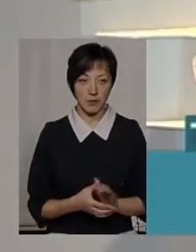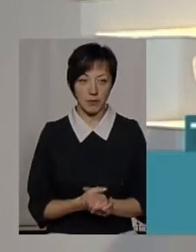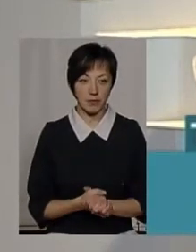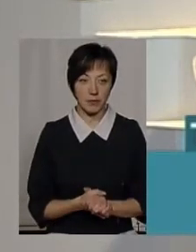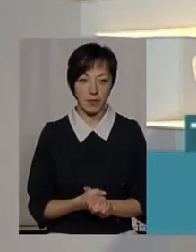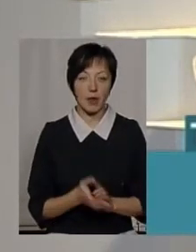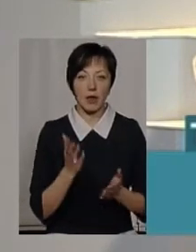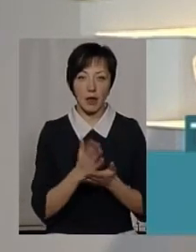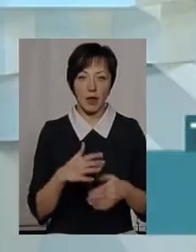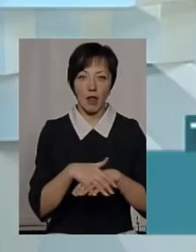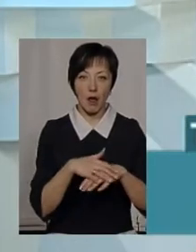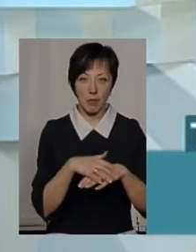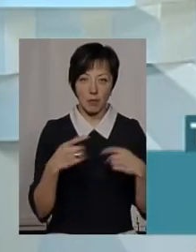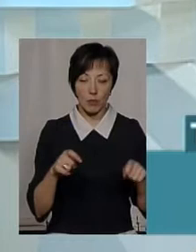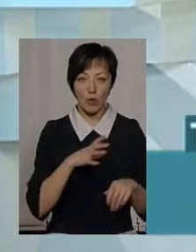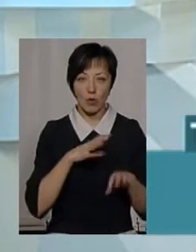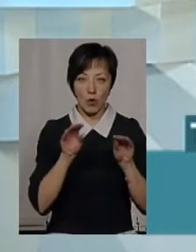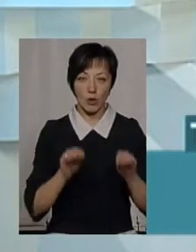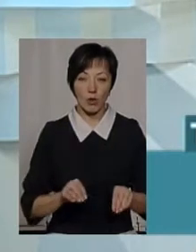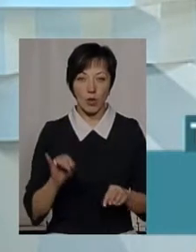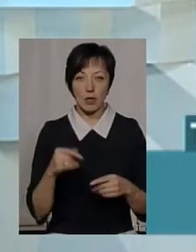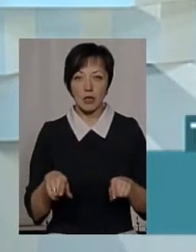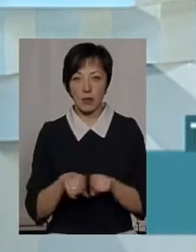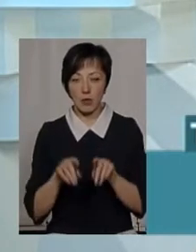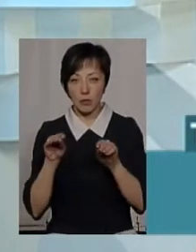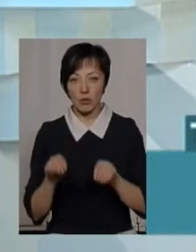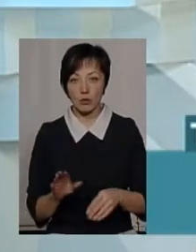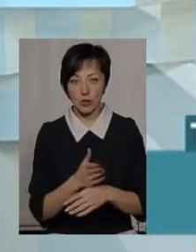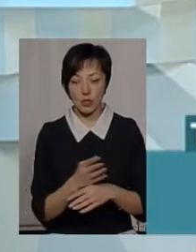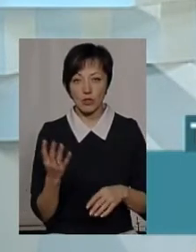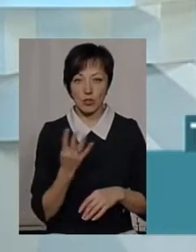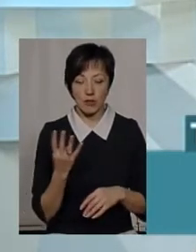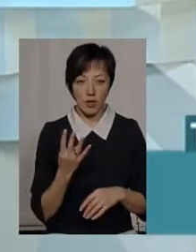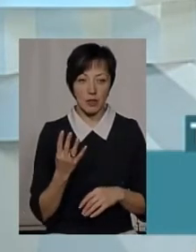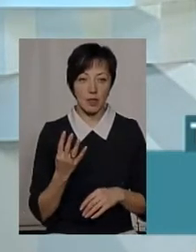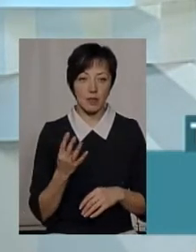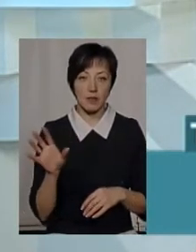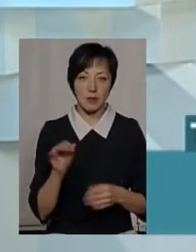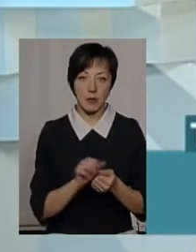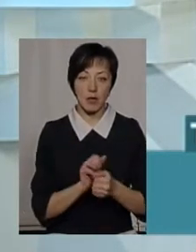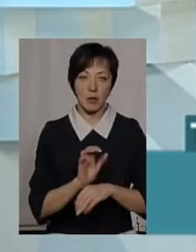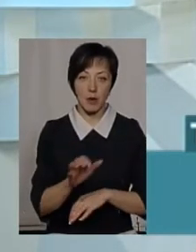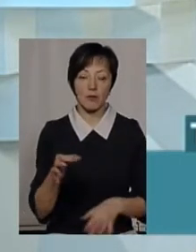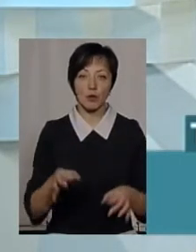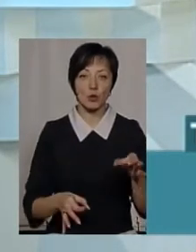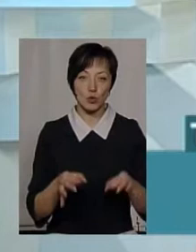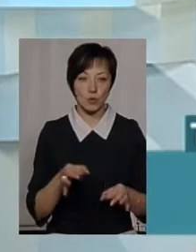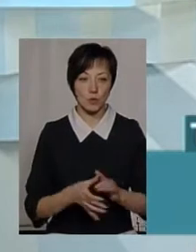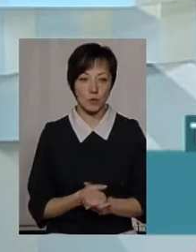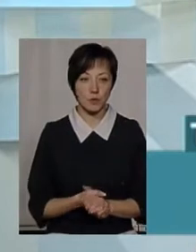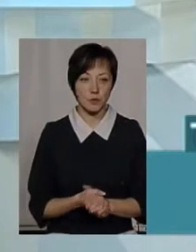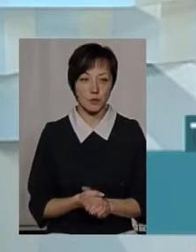Так, і на ринках були протоколи, і так складалися протоколи по частині четвертій, всі матеріали направлені до суду.